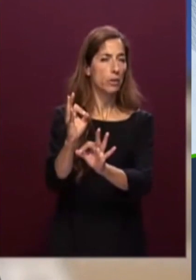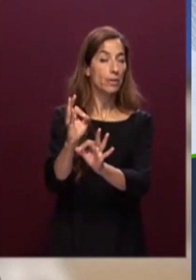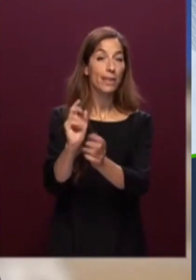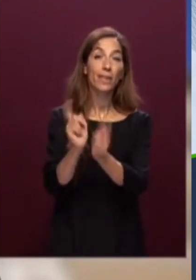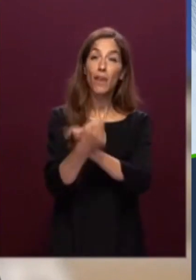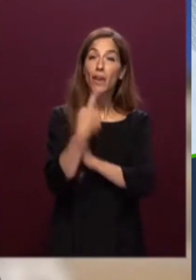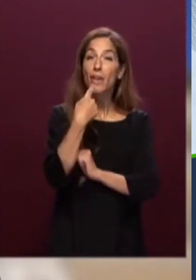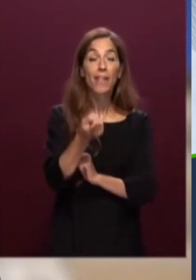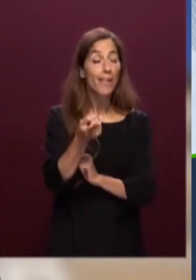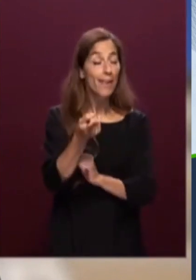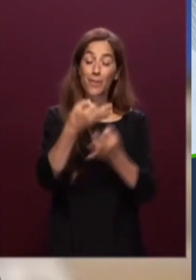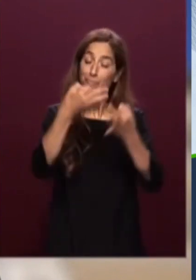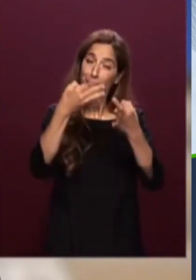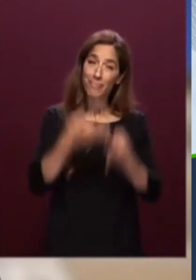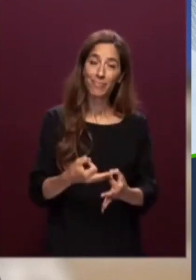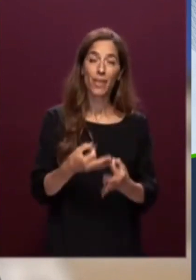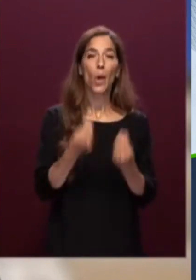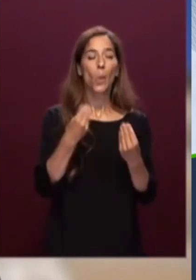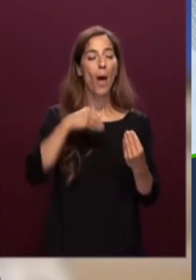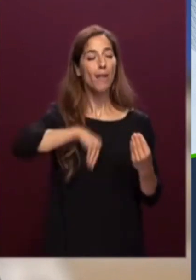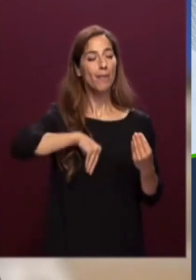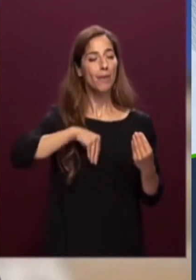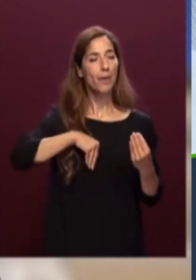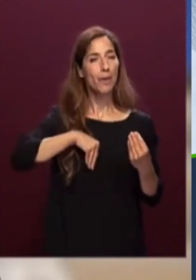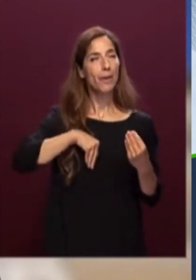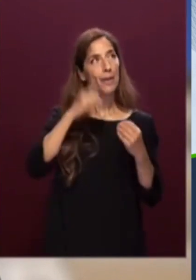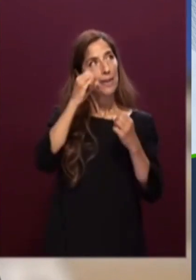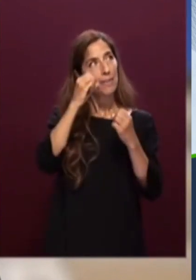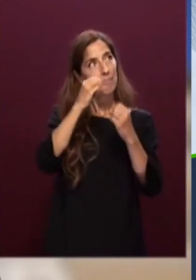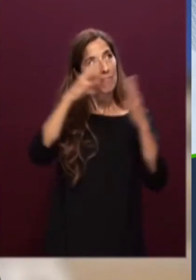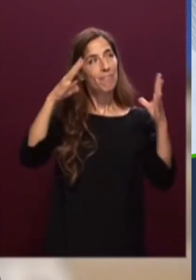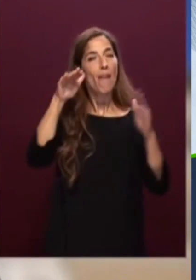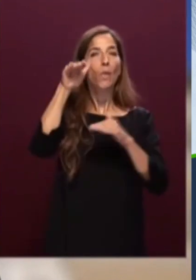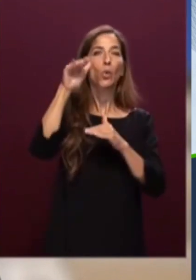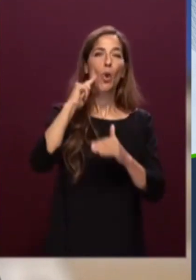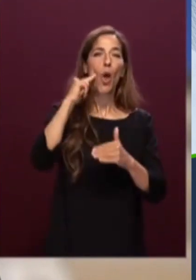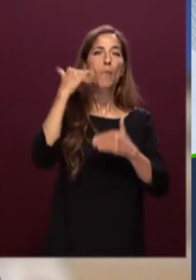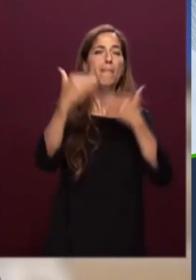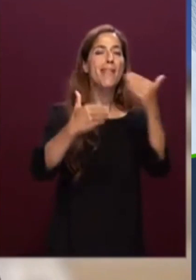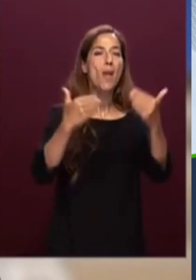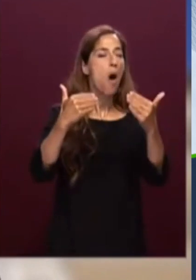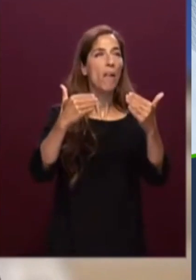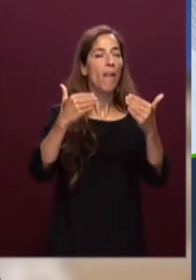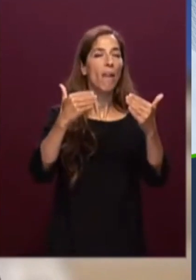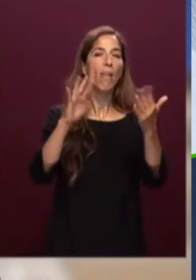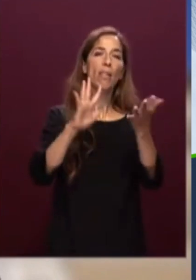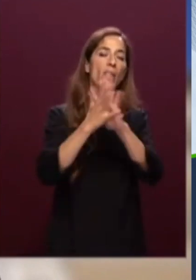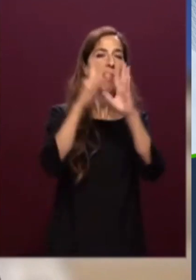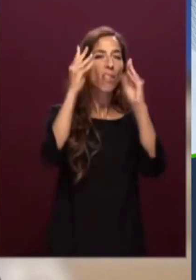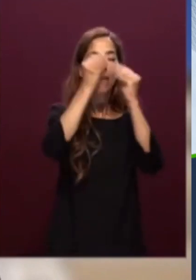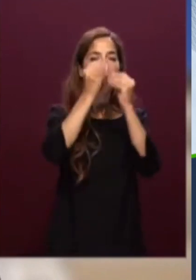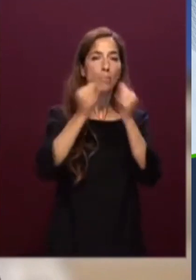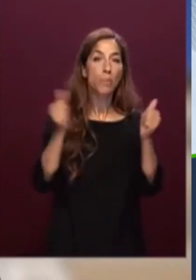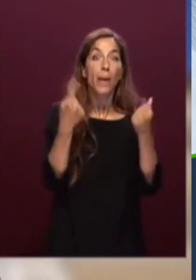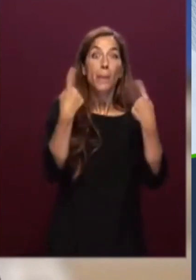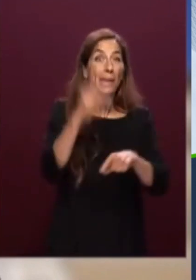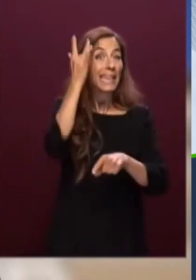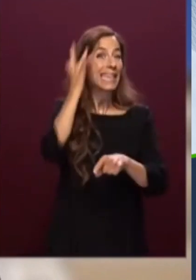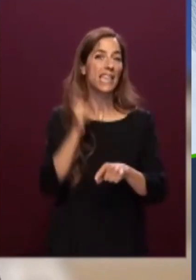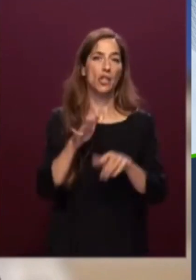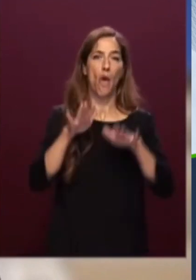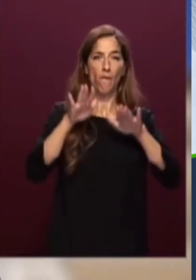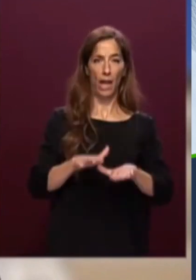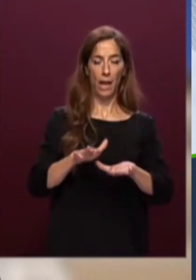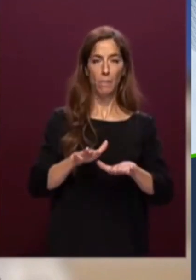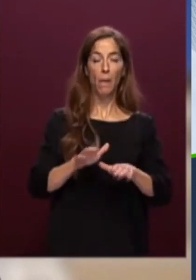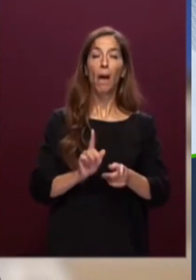di sperare di immaginare un futuro migliore che ci si ferma noi abbiamo il dovere di offrire agli italiani la realtà di